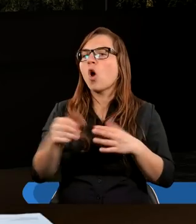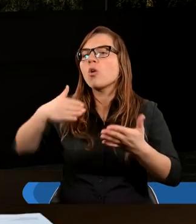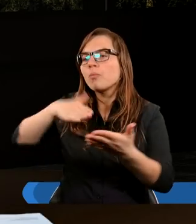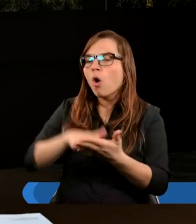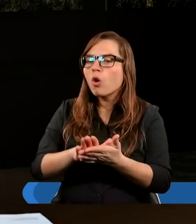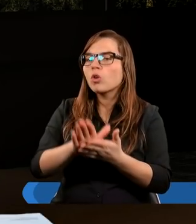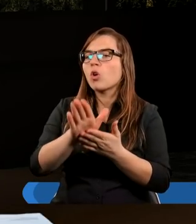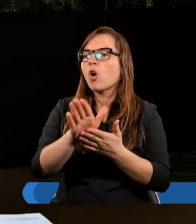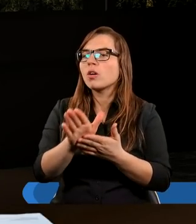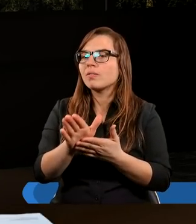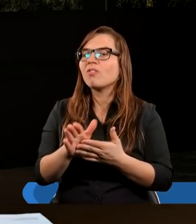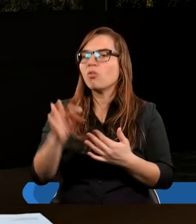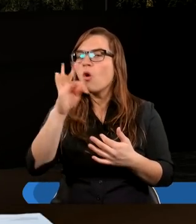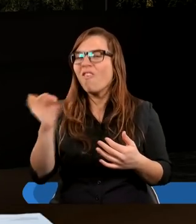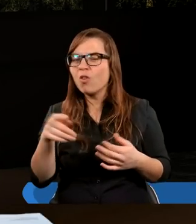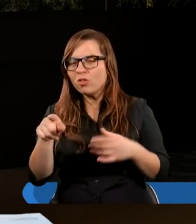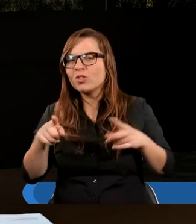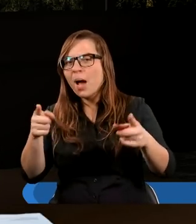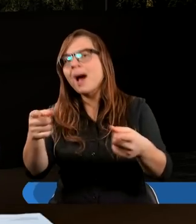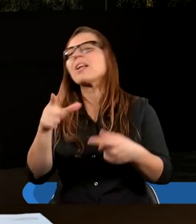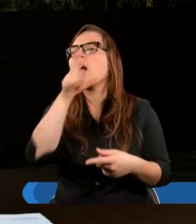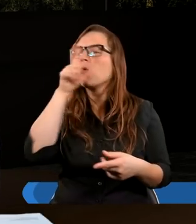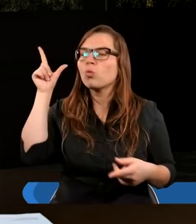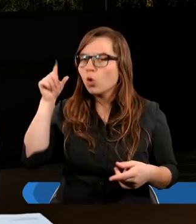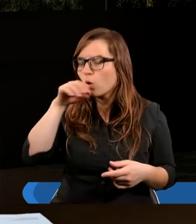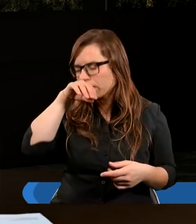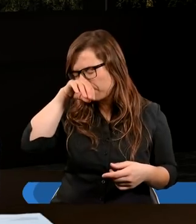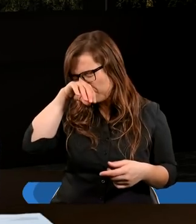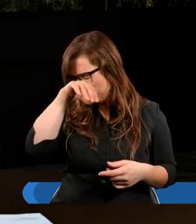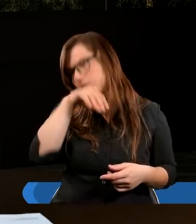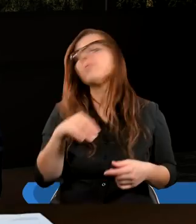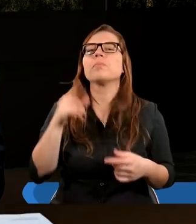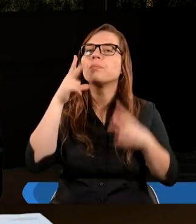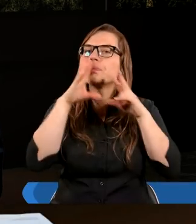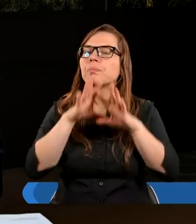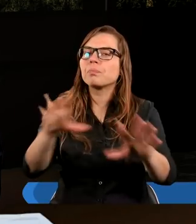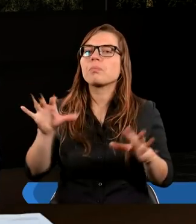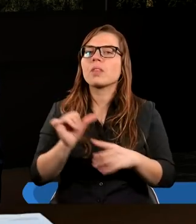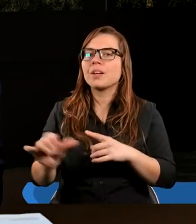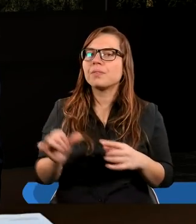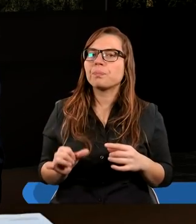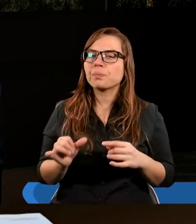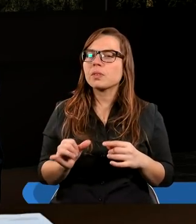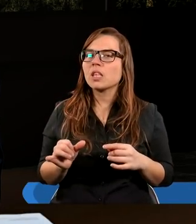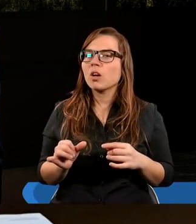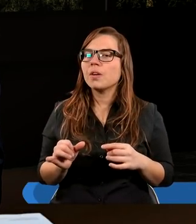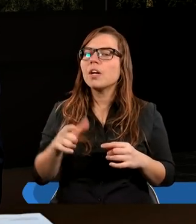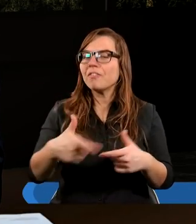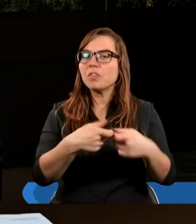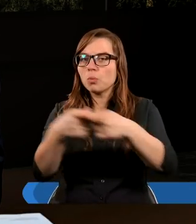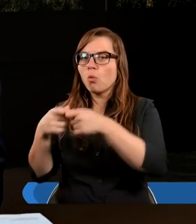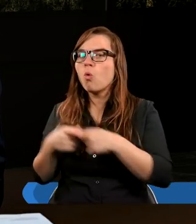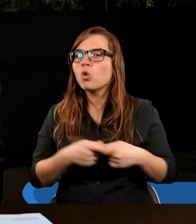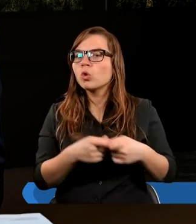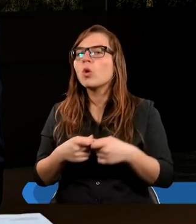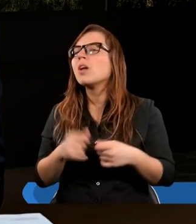w ogóle funkcjonowania ludzkości, prawda? I pokazane jest, że dokładnie jak oni funkcjonowali w wspólnocie